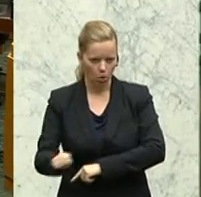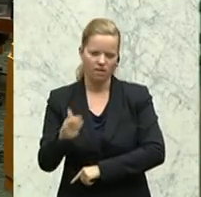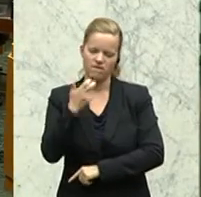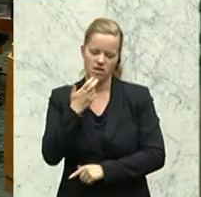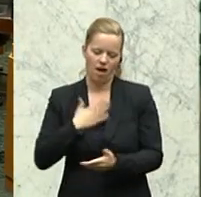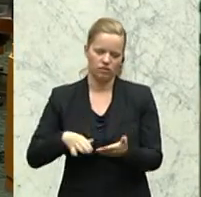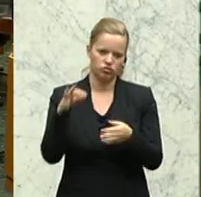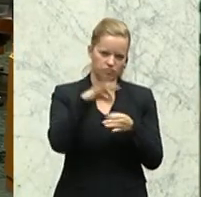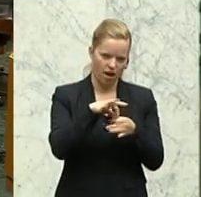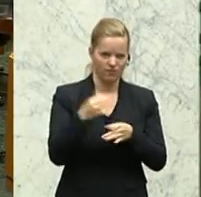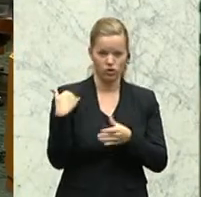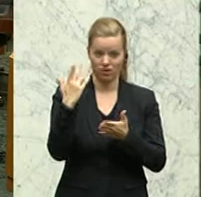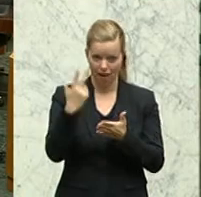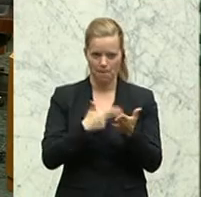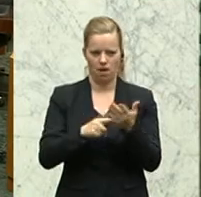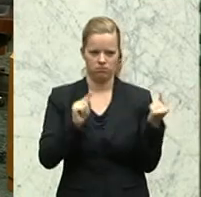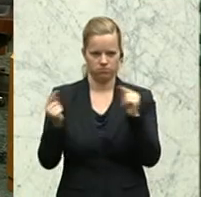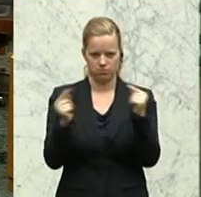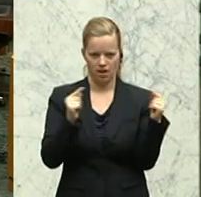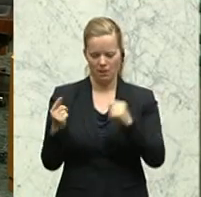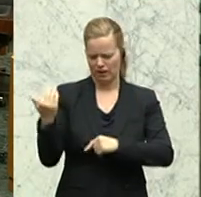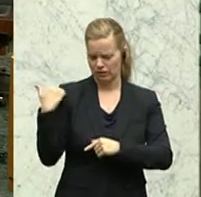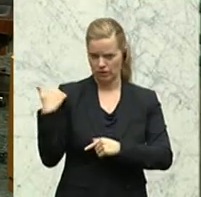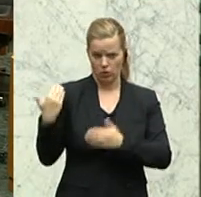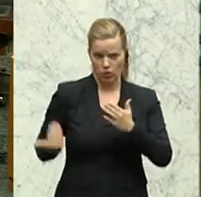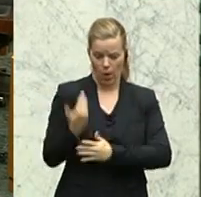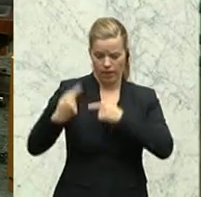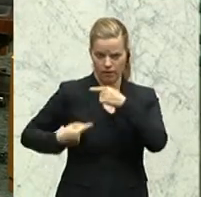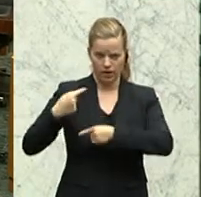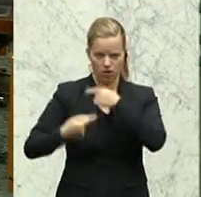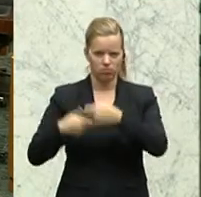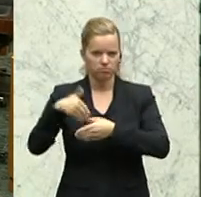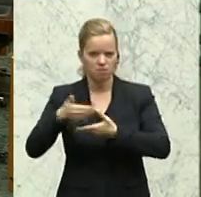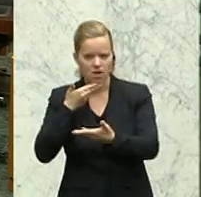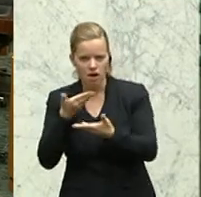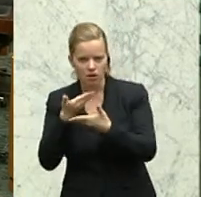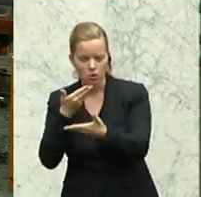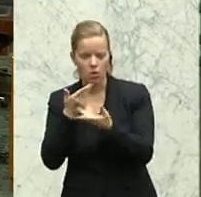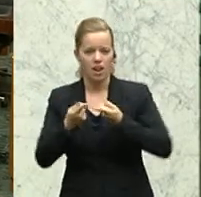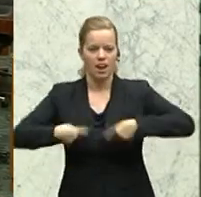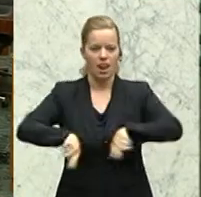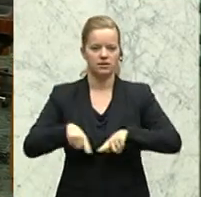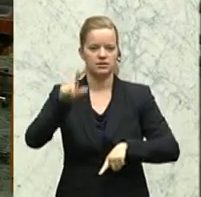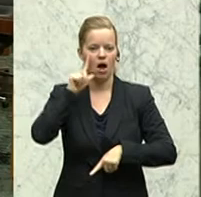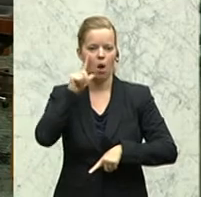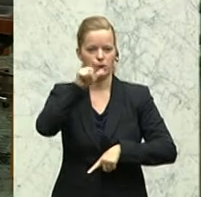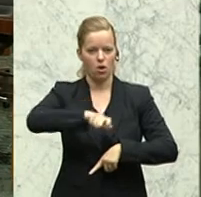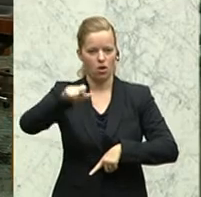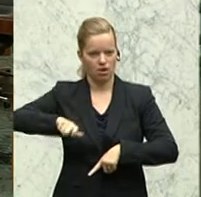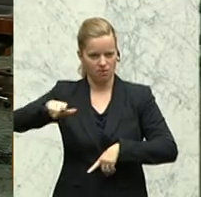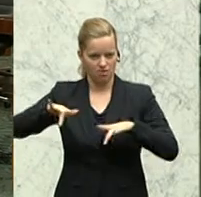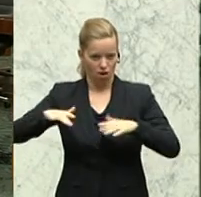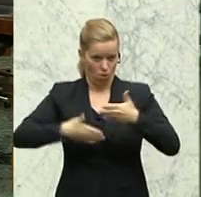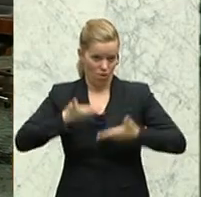haben. Aber die letzte Entwicklung rund um die Beratungen und Ergebnisse der Landeshauptleutekonferenz war schon